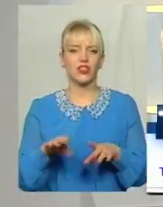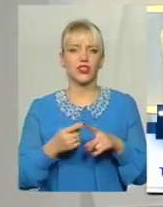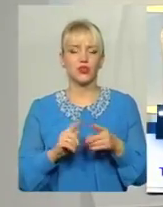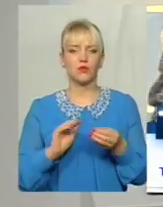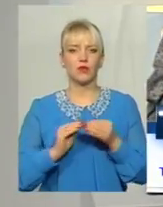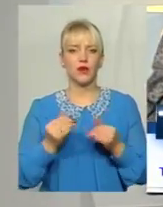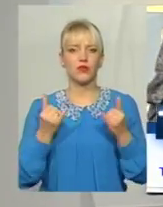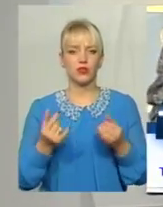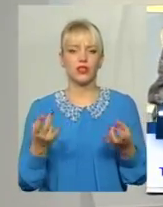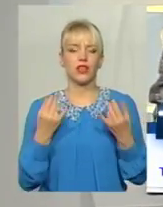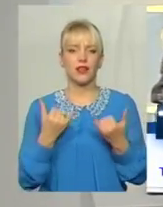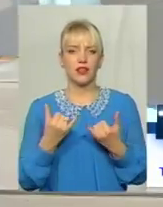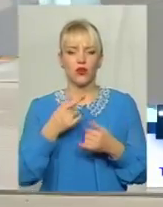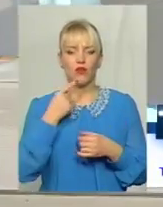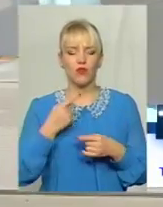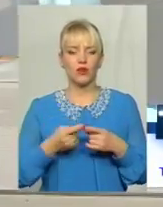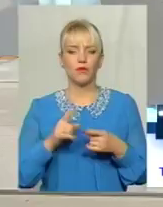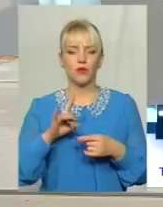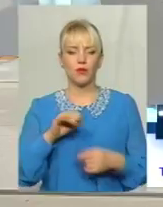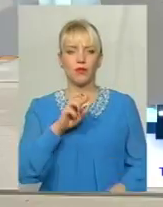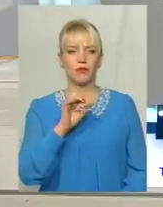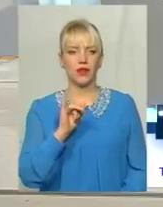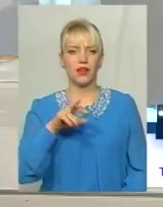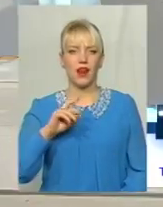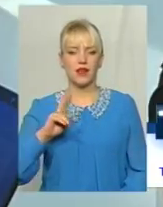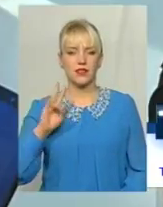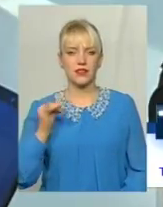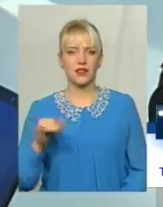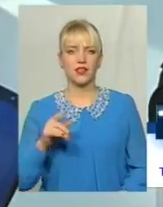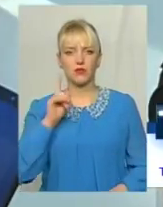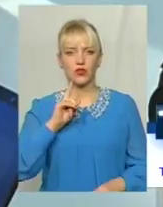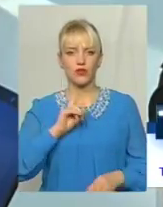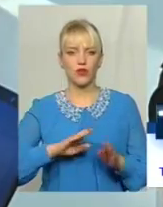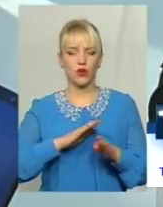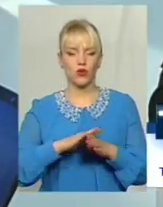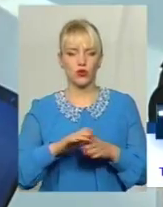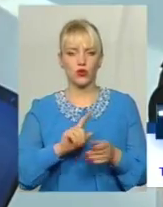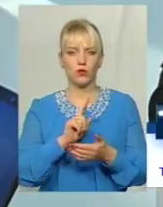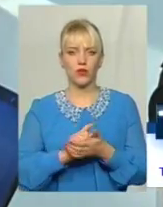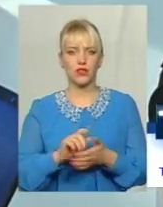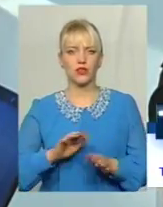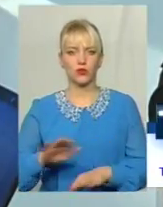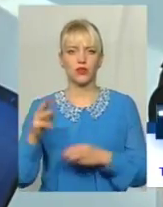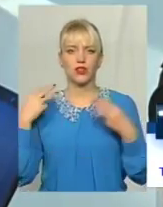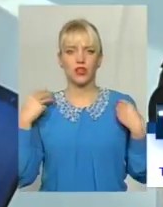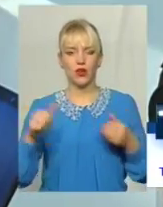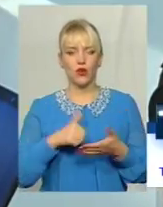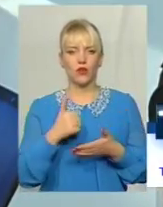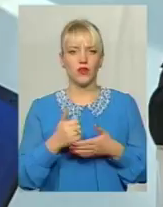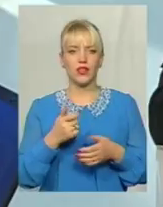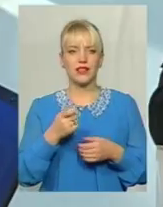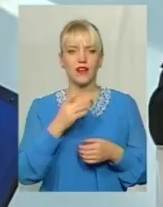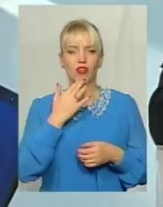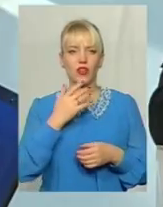наживо говоримо із Валентином Білянським тимчасово виконувачем обов'язки заступника начальника Головного управління Національної поліції в Хмельницькій